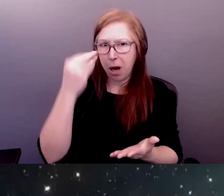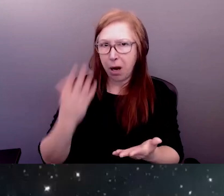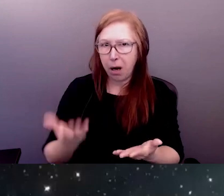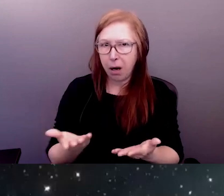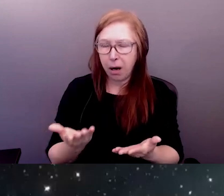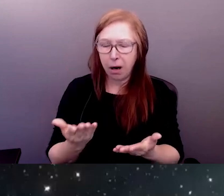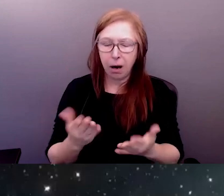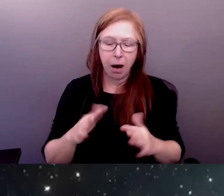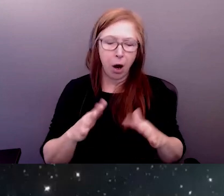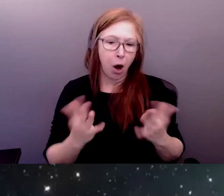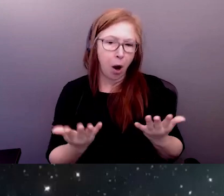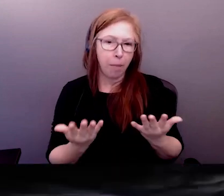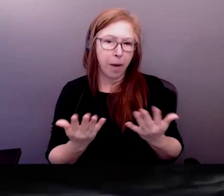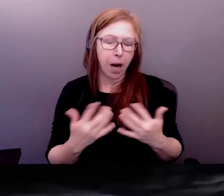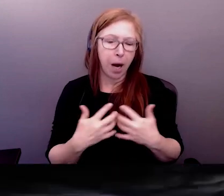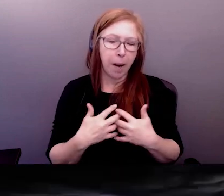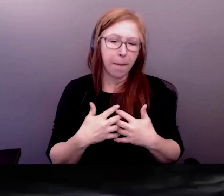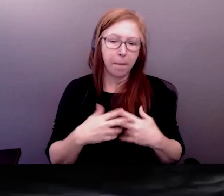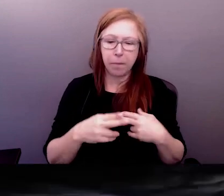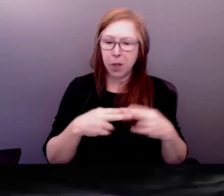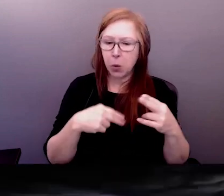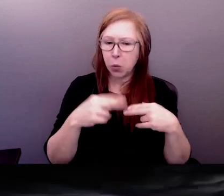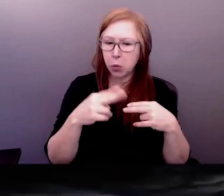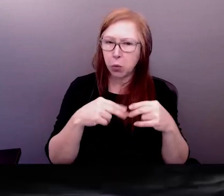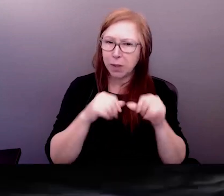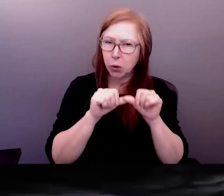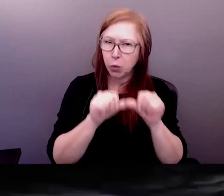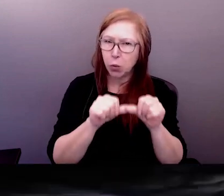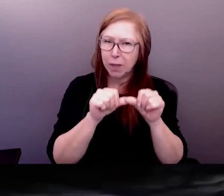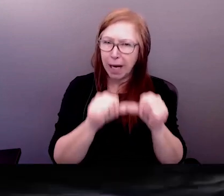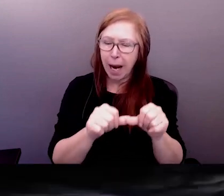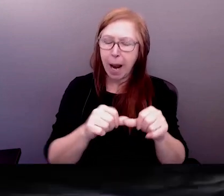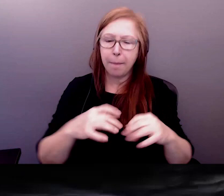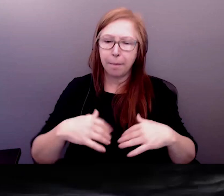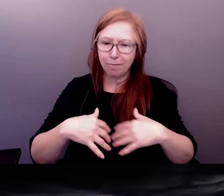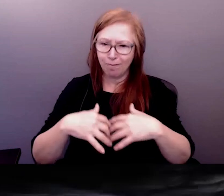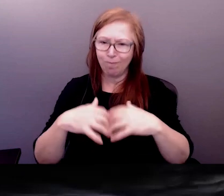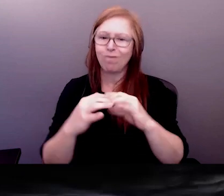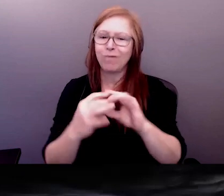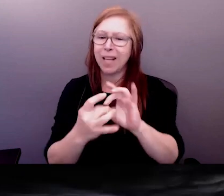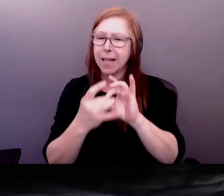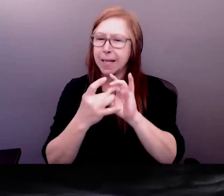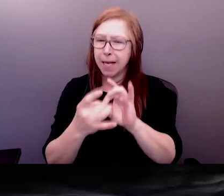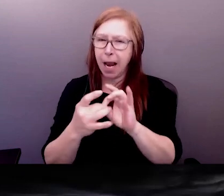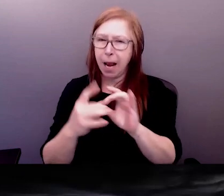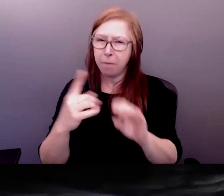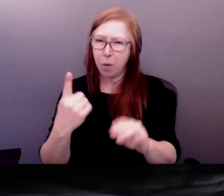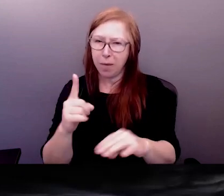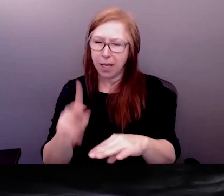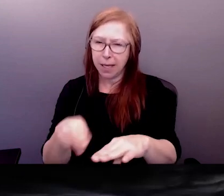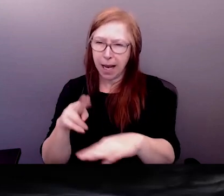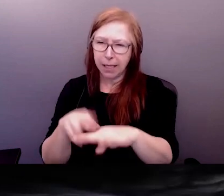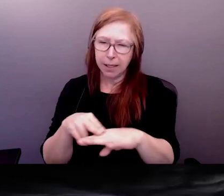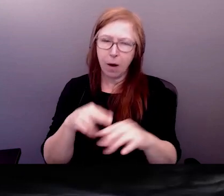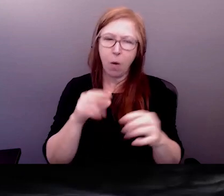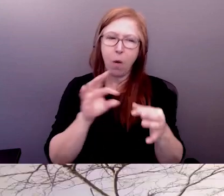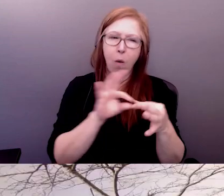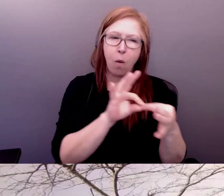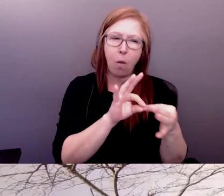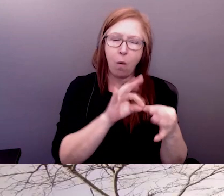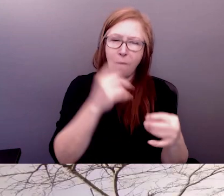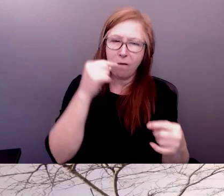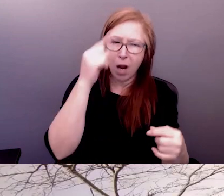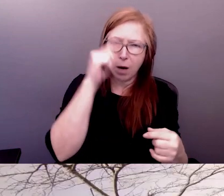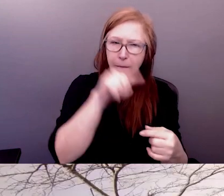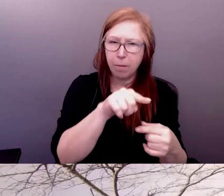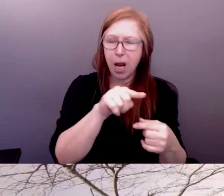Je ne suis pas uniquement ancrée dans ma géographie, mais je réfléchis aussi